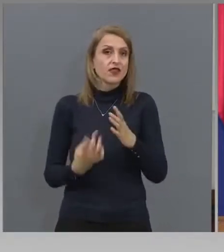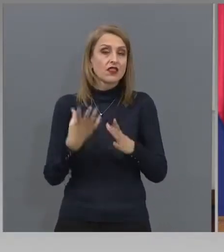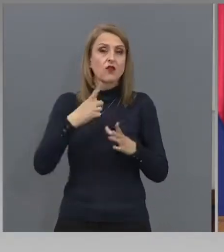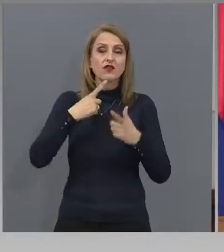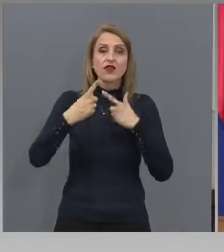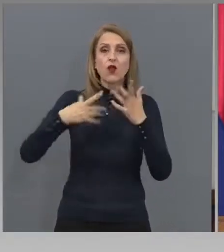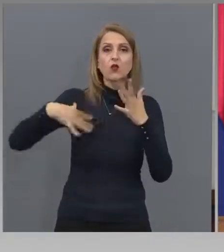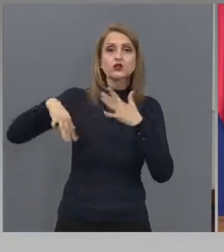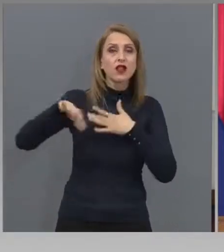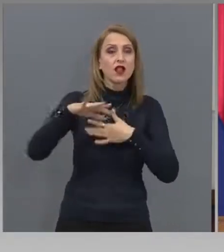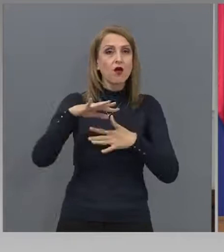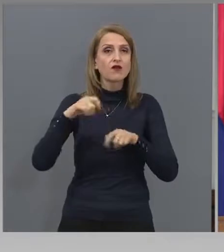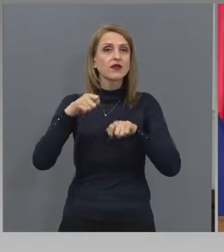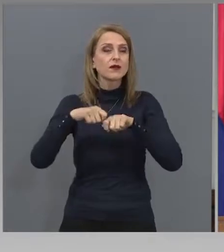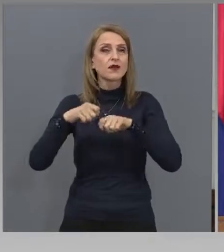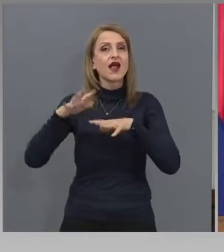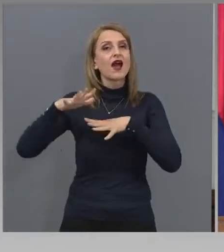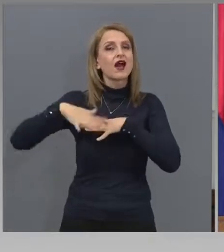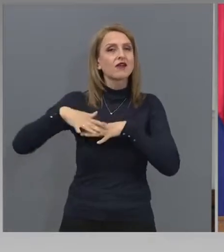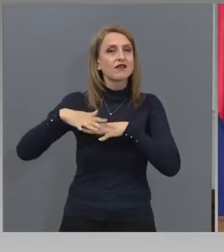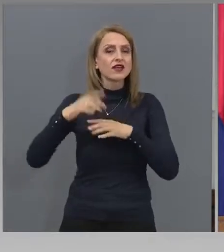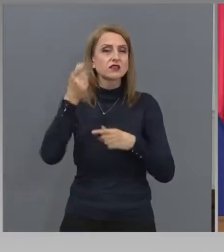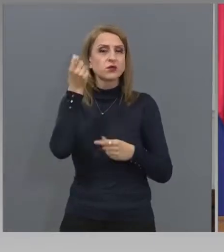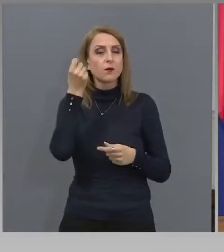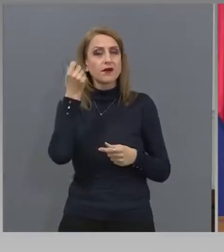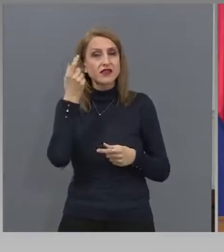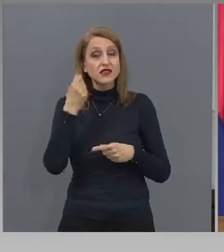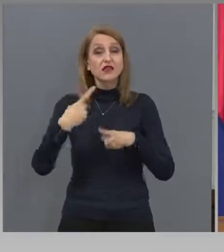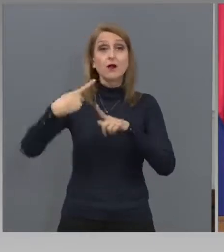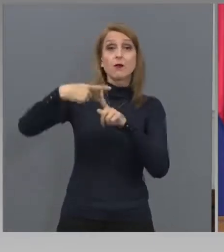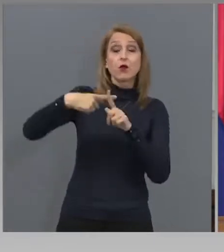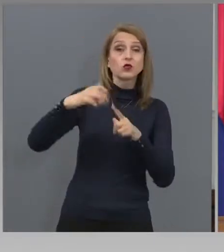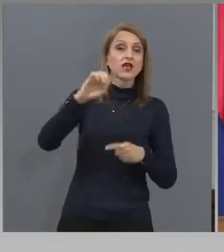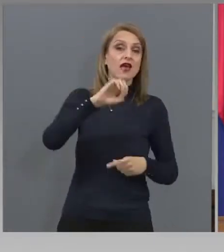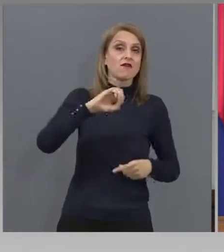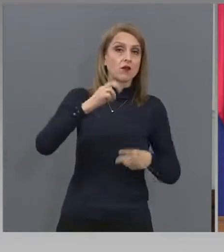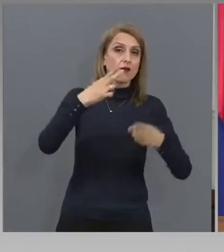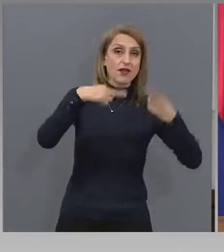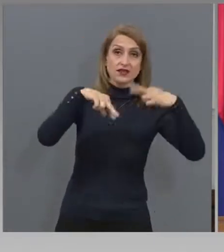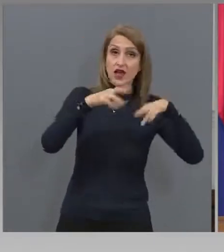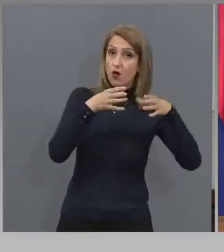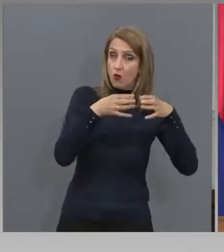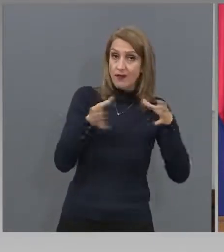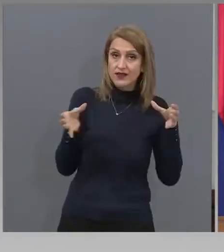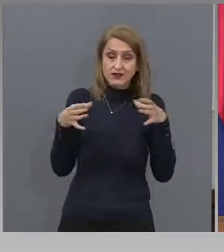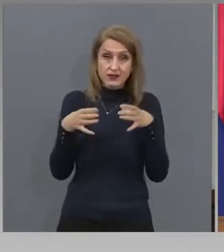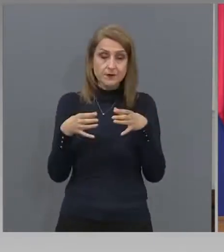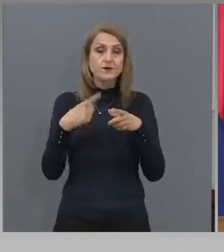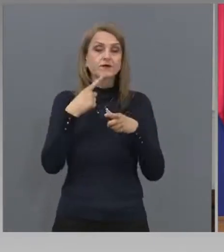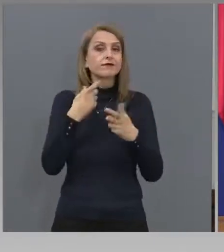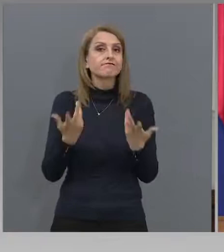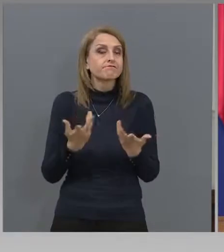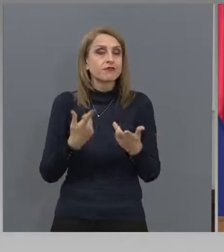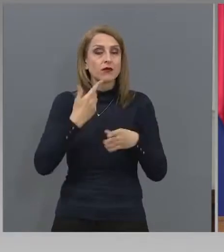Хрватското председателство плюс Европейската комисия, за продължаване на